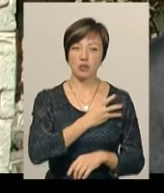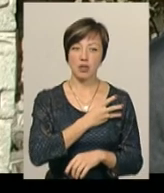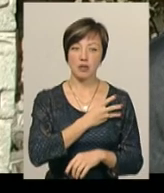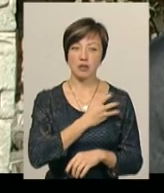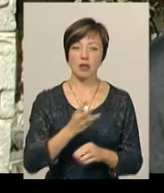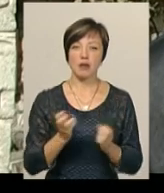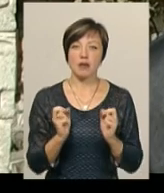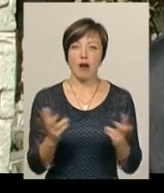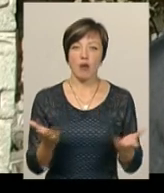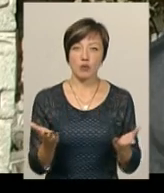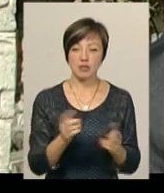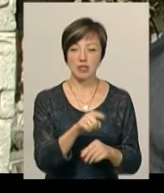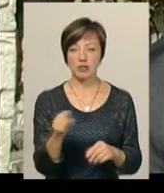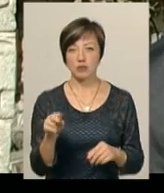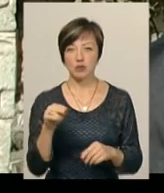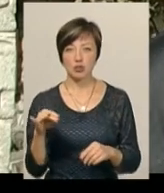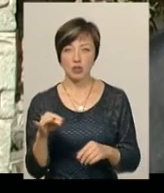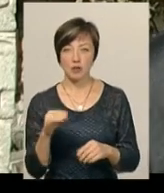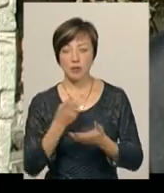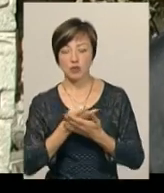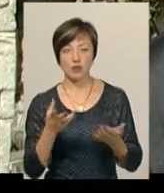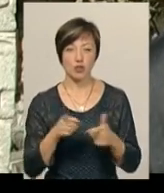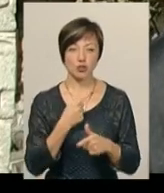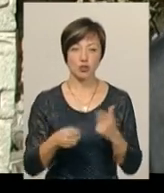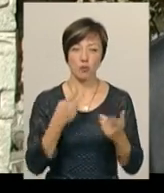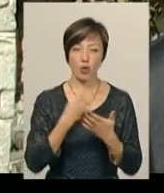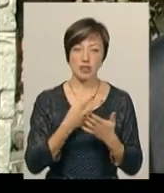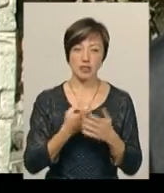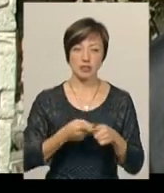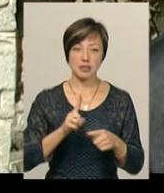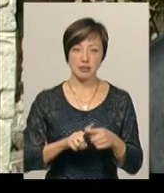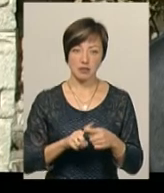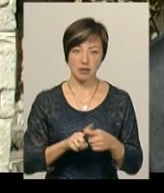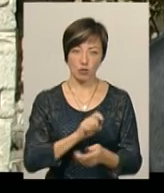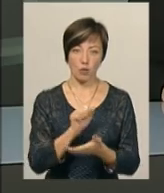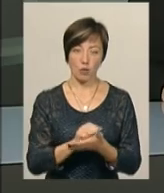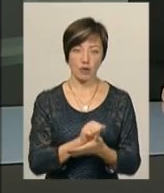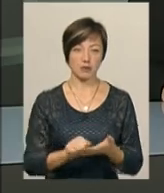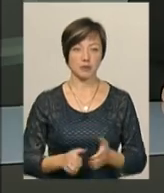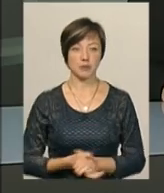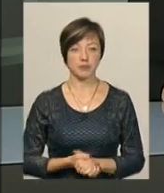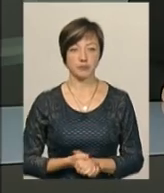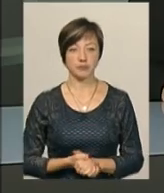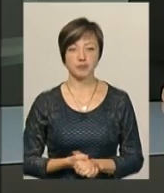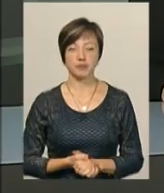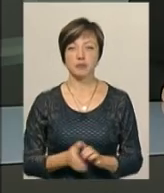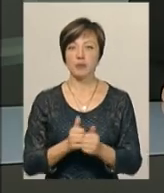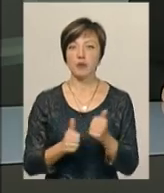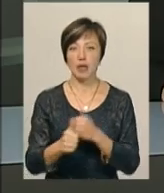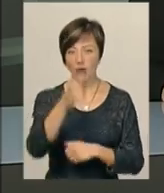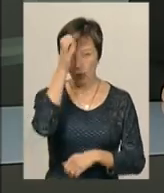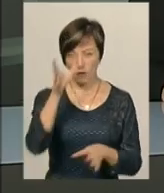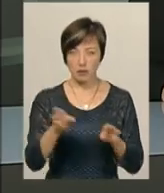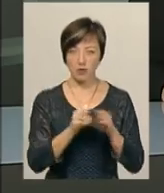їм чи презентувати, чи показати цей фірман. Провідний науковий